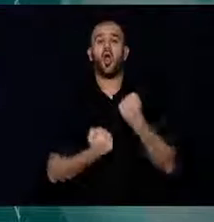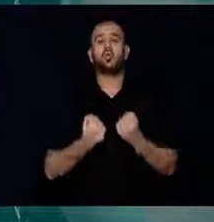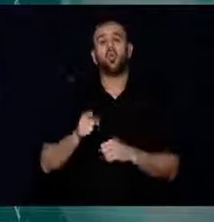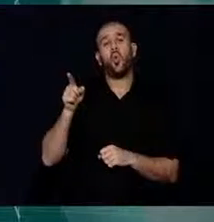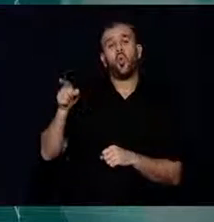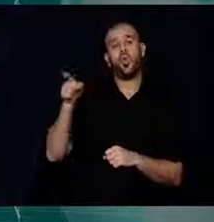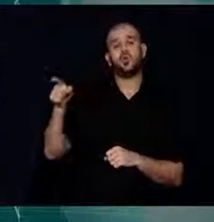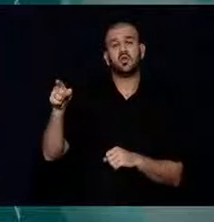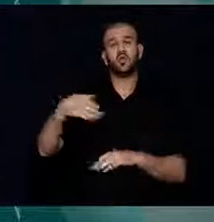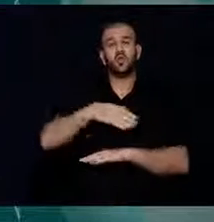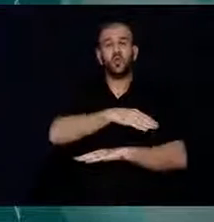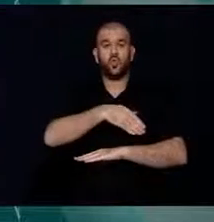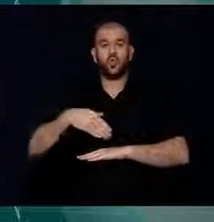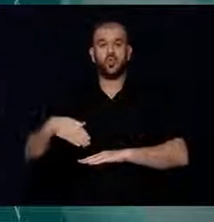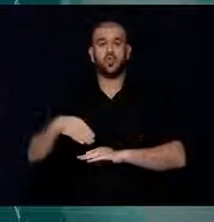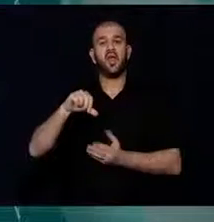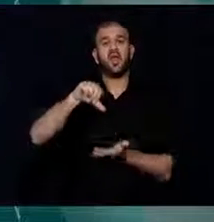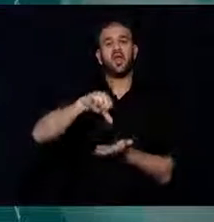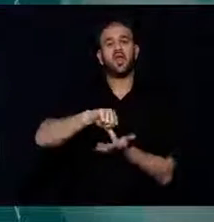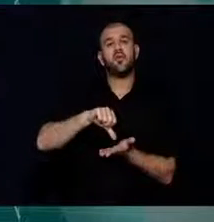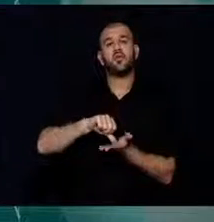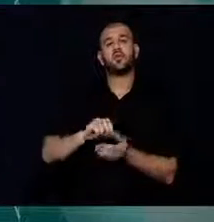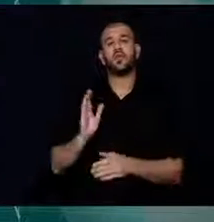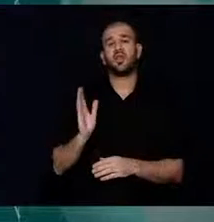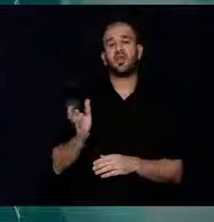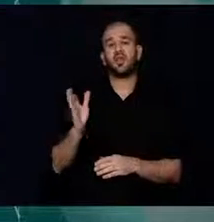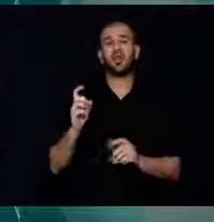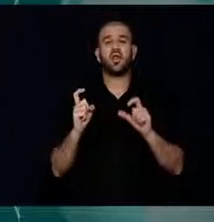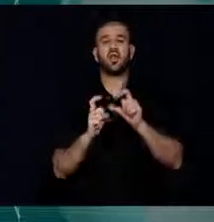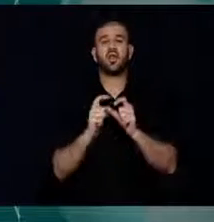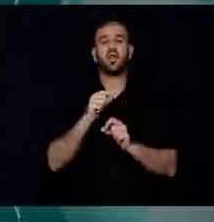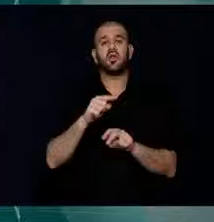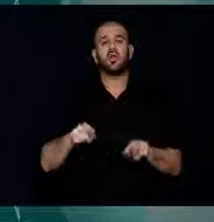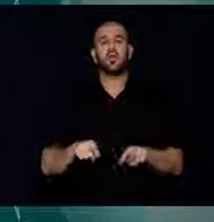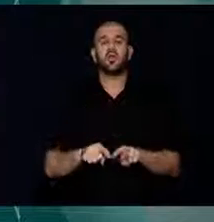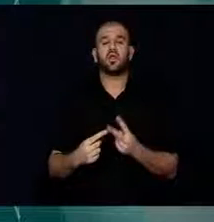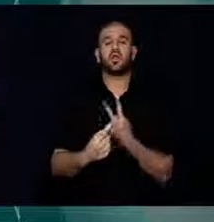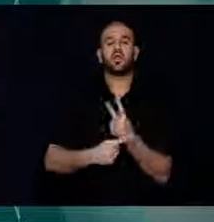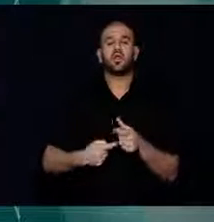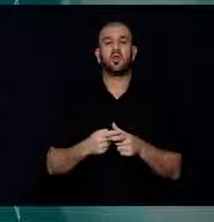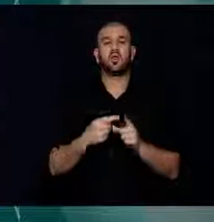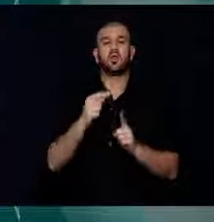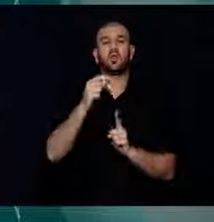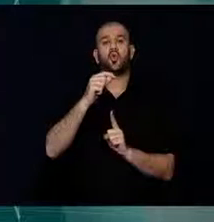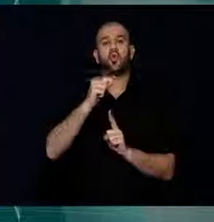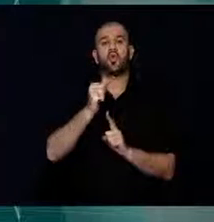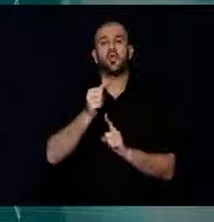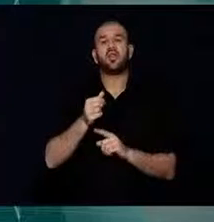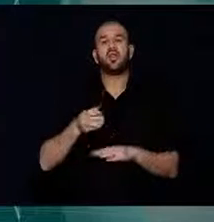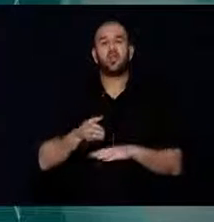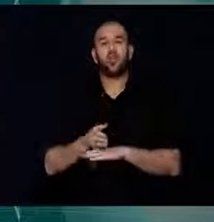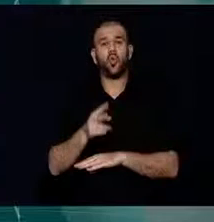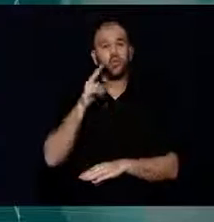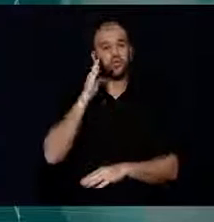o esnada bulvar üzerinde Lefkoşa istikametinden Gönlül'e doğru